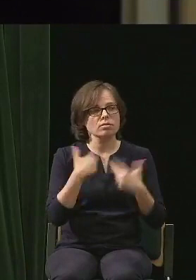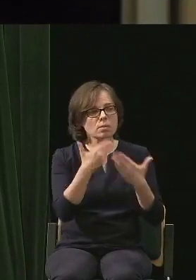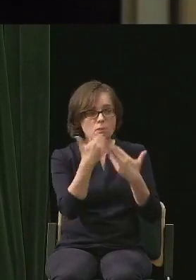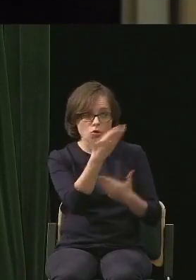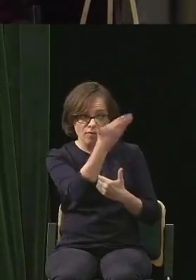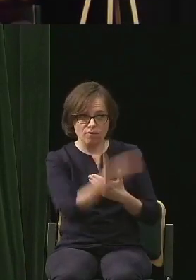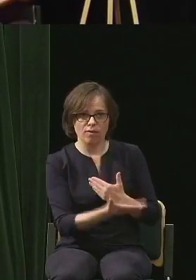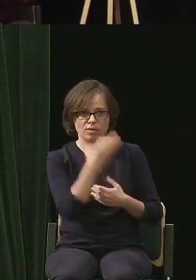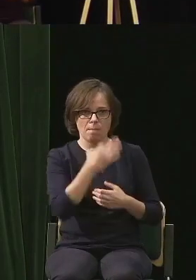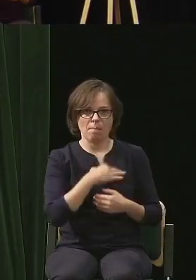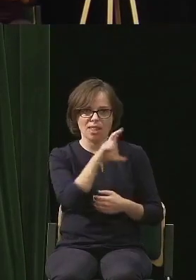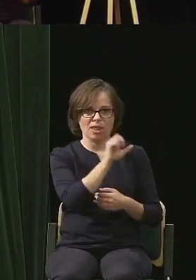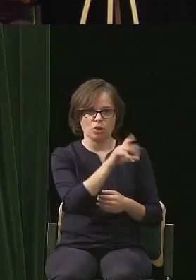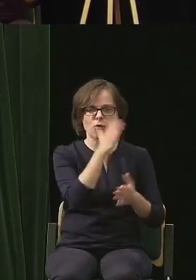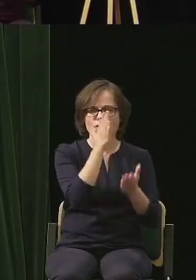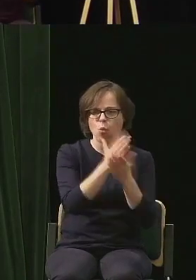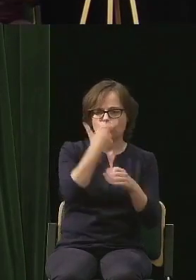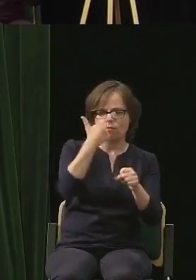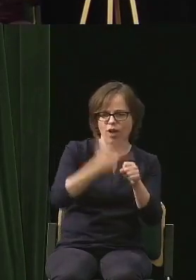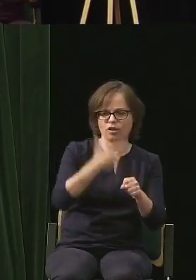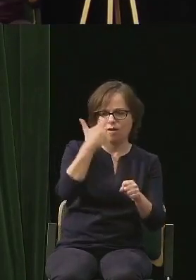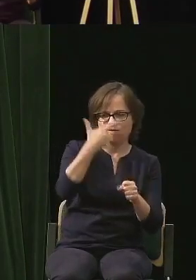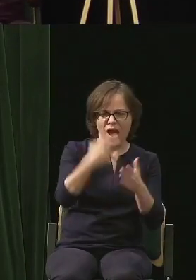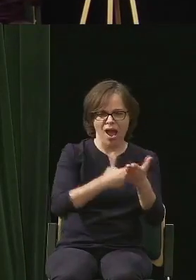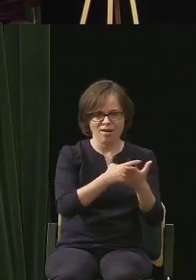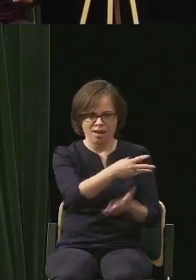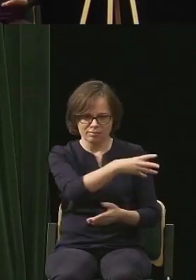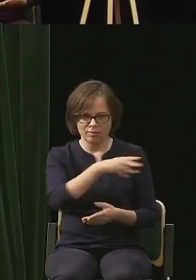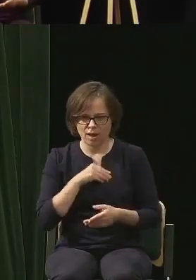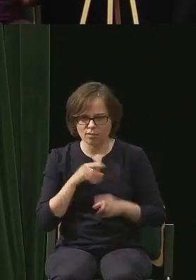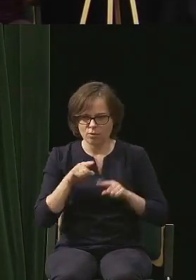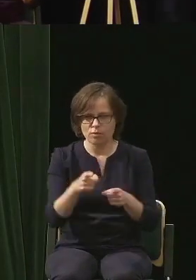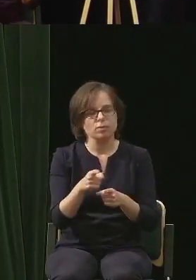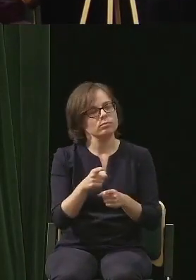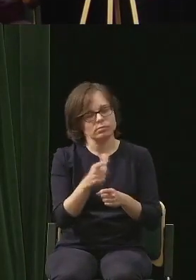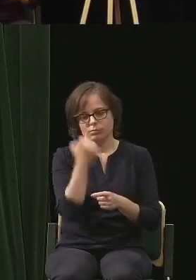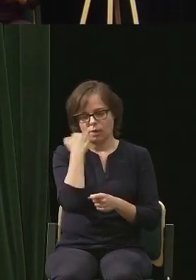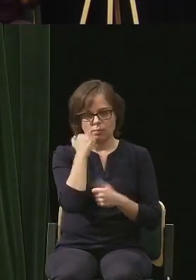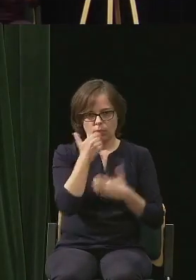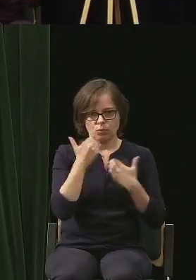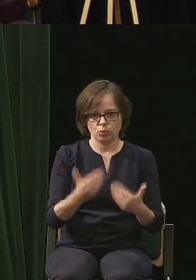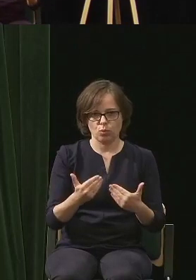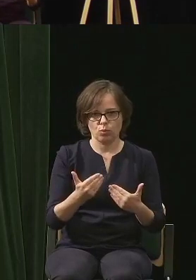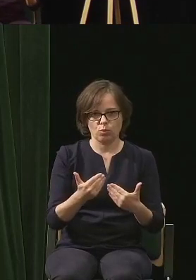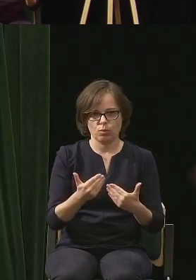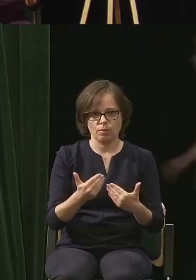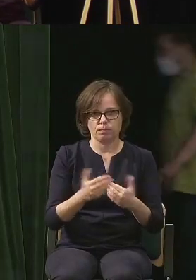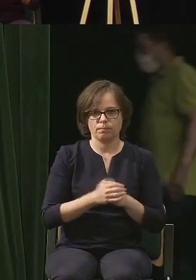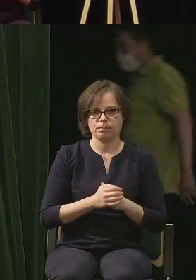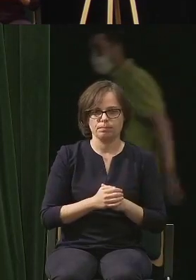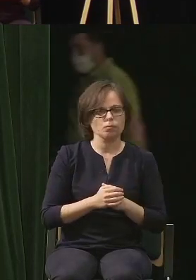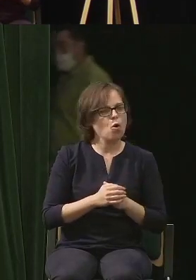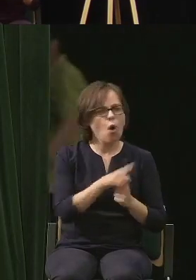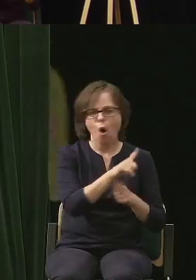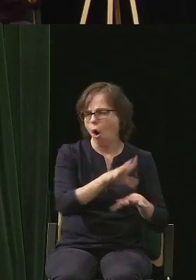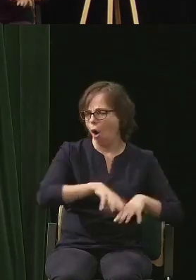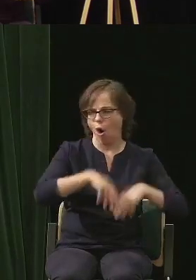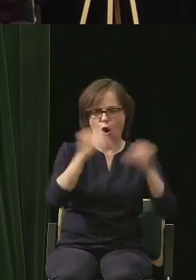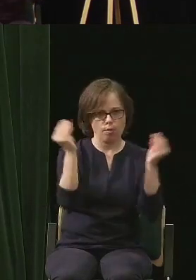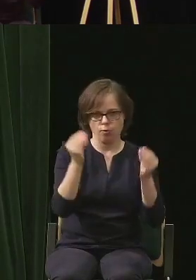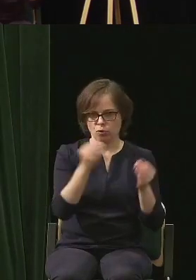Czesławie. Jest Pan z nami już 22 raz. Także bardzo, bardzo dziękuję od samego początku. Chciałabym